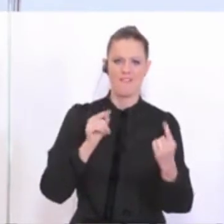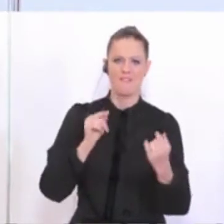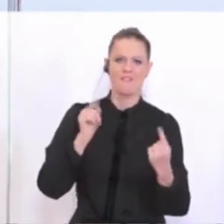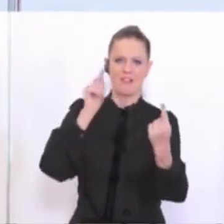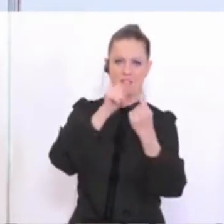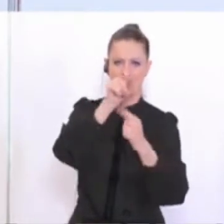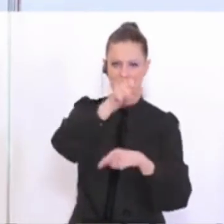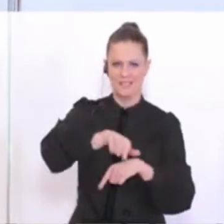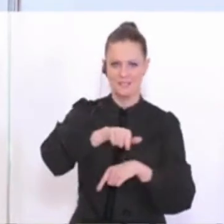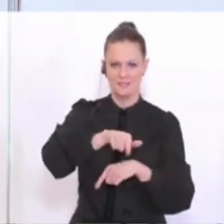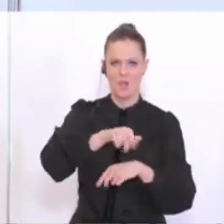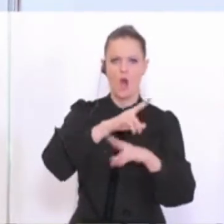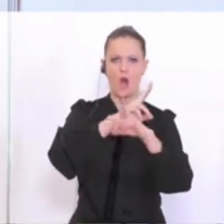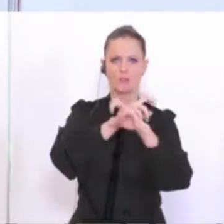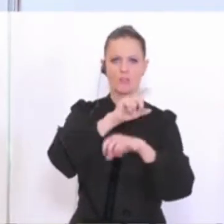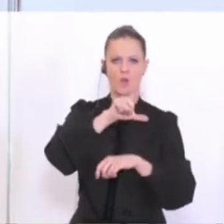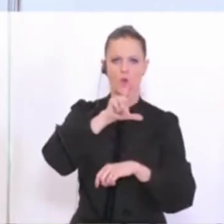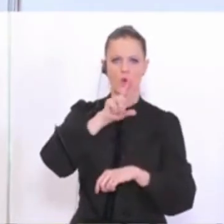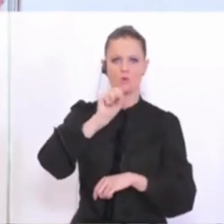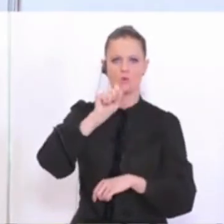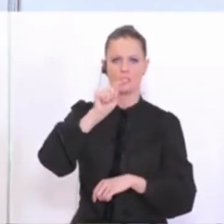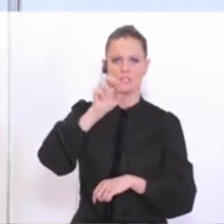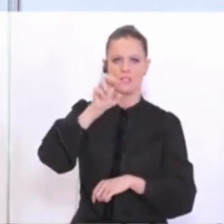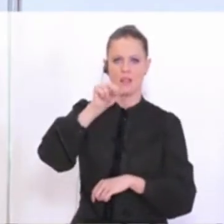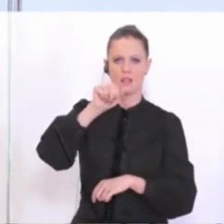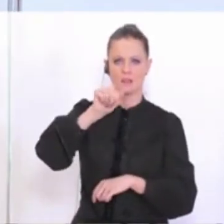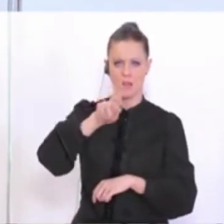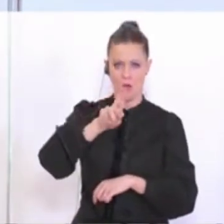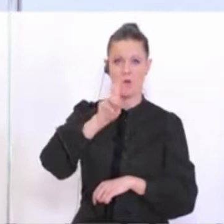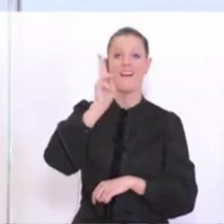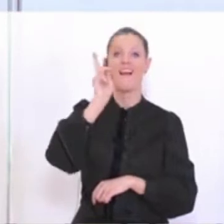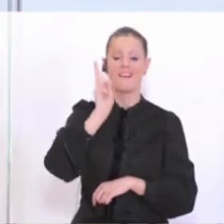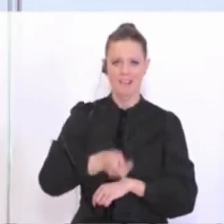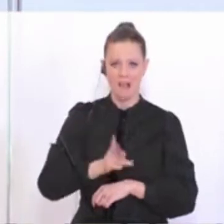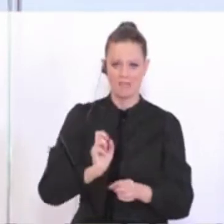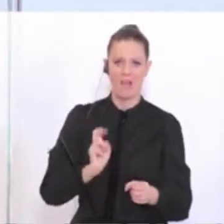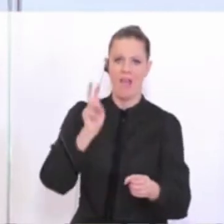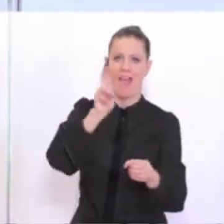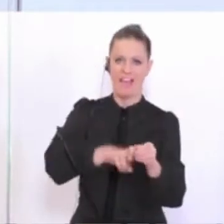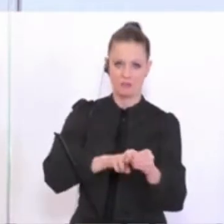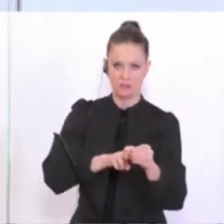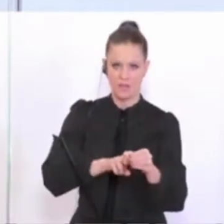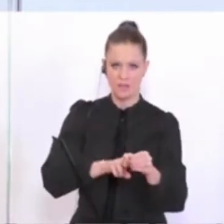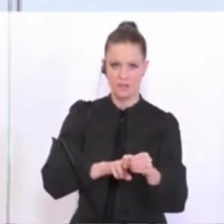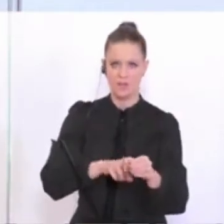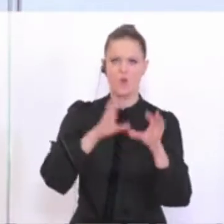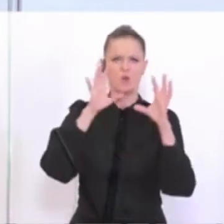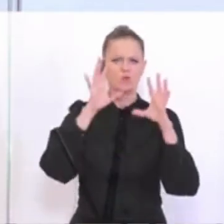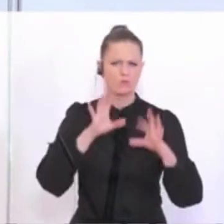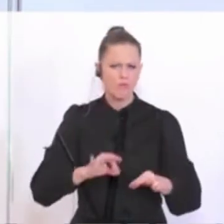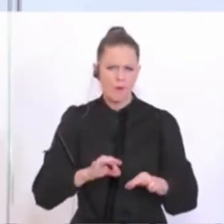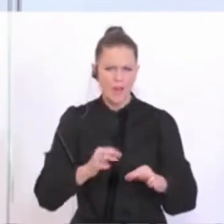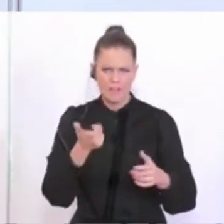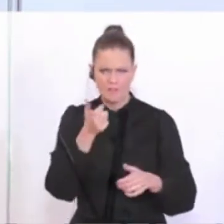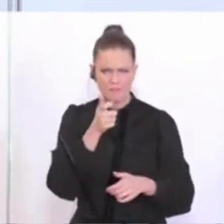damit die einmal die Signale haben, einsteigen zu können. Und worauf bezieht sich das so fort? Das sind